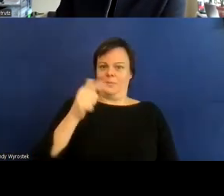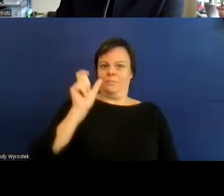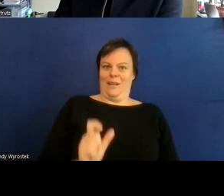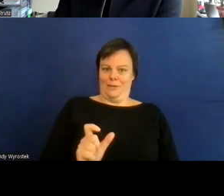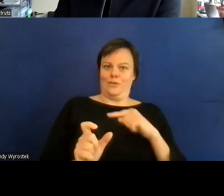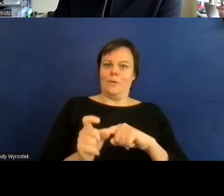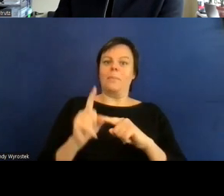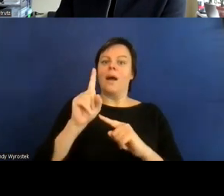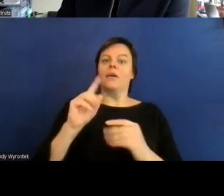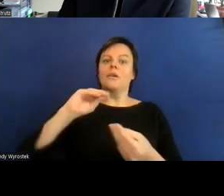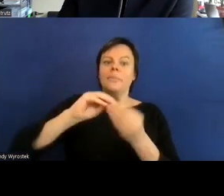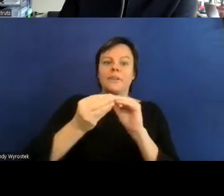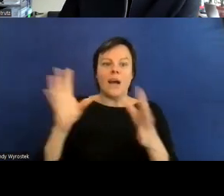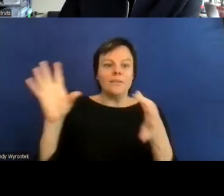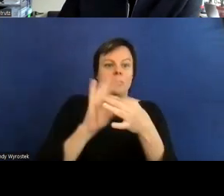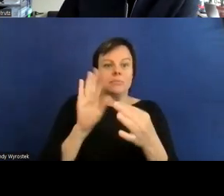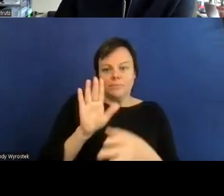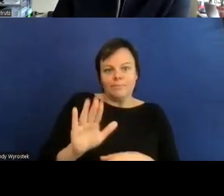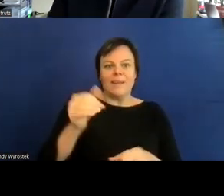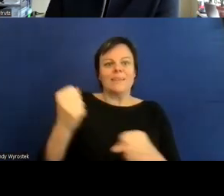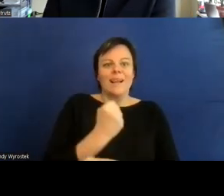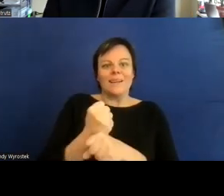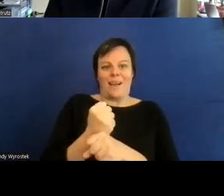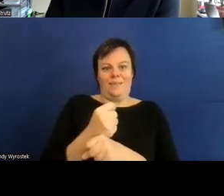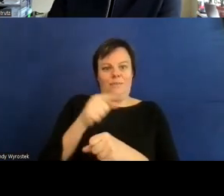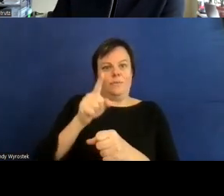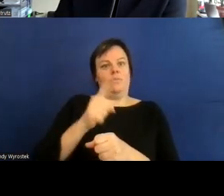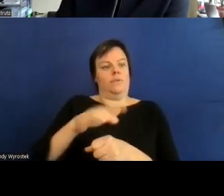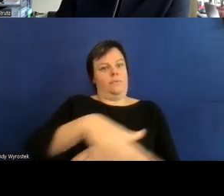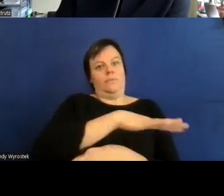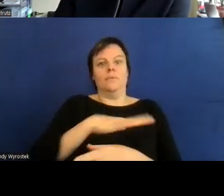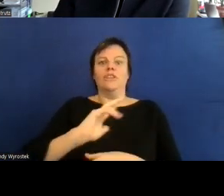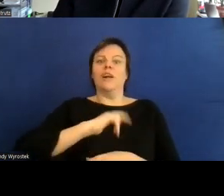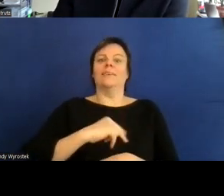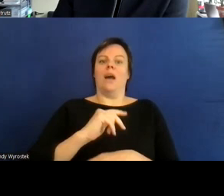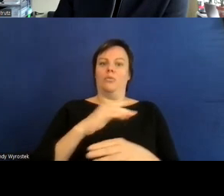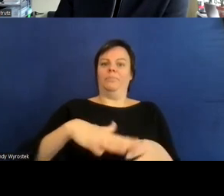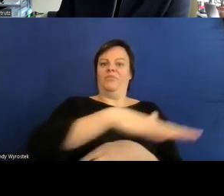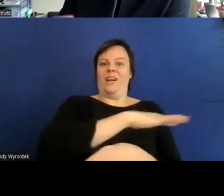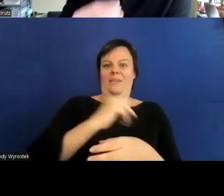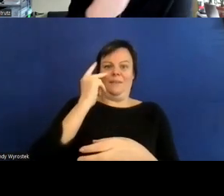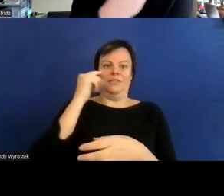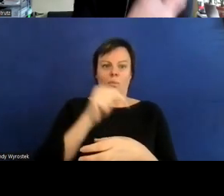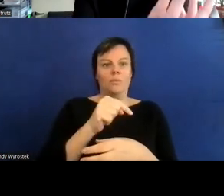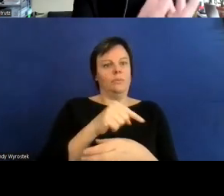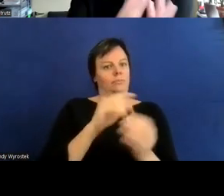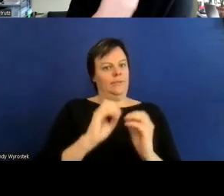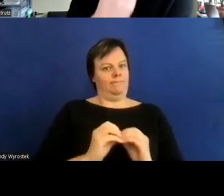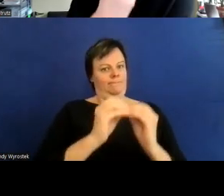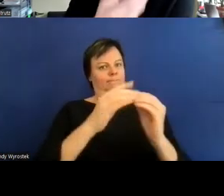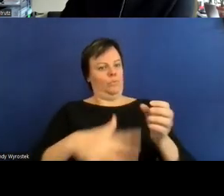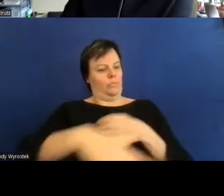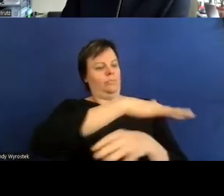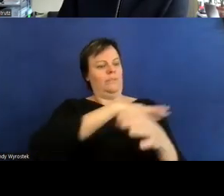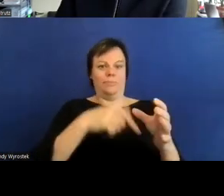sozialen umfeld und auch mit seiner gestalteten umgebung eben entsteht das heißt also hier geht es nicht nur darum zu sagen dass das persönliche